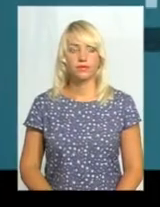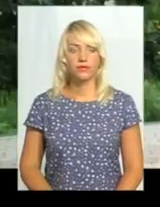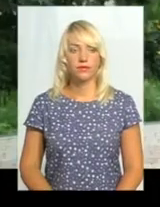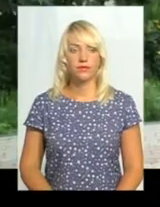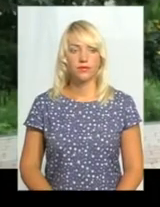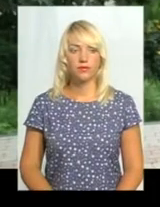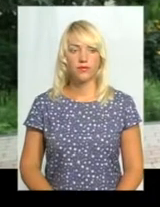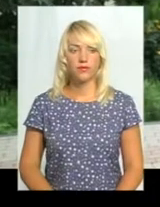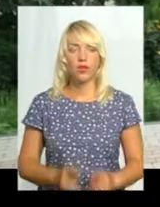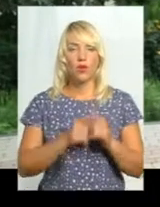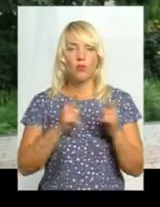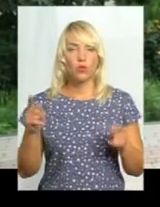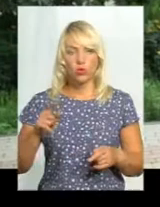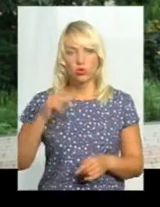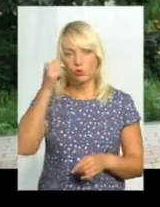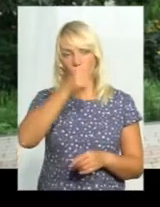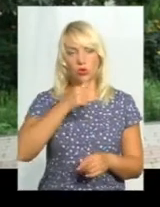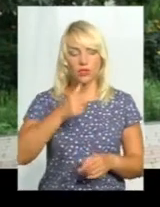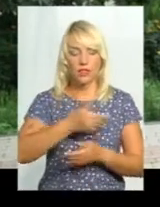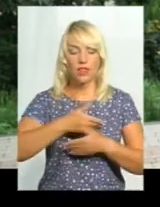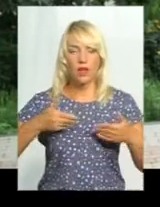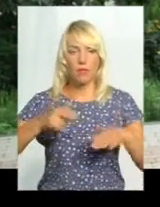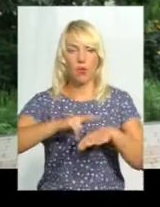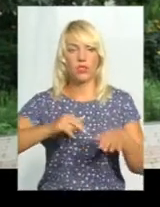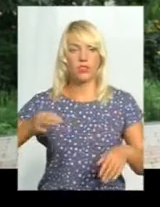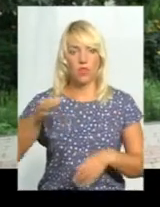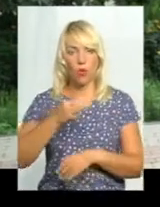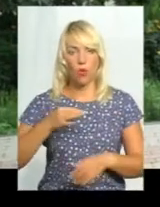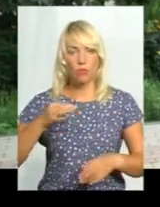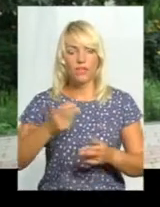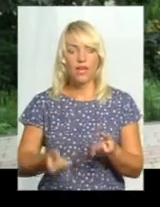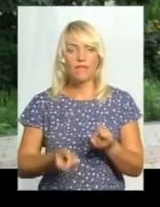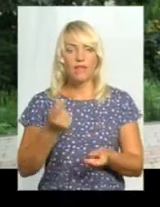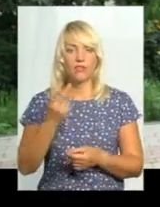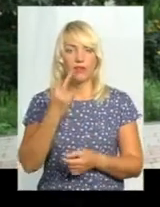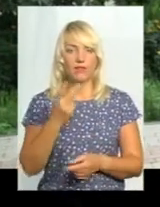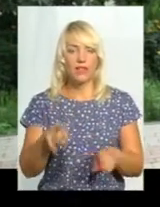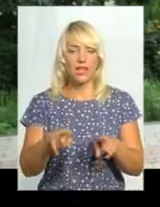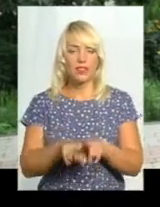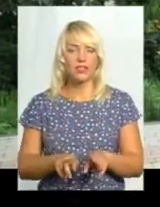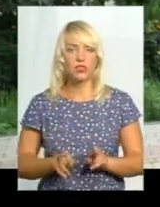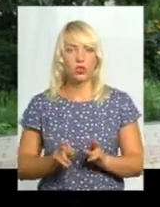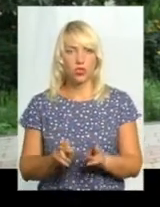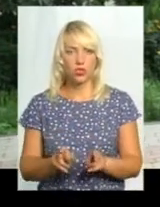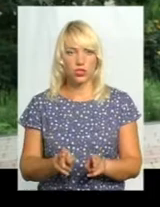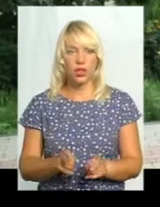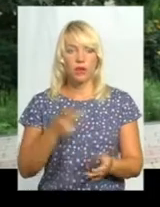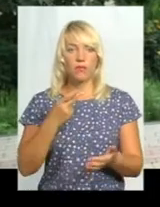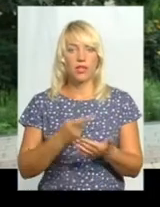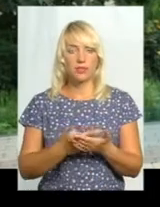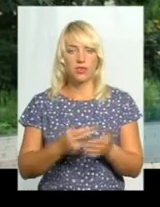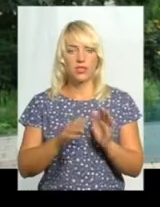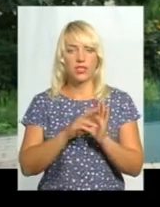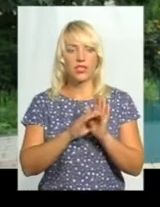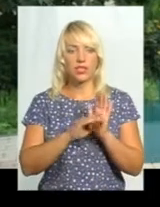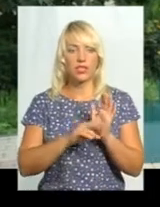В поточному році нами, тобто поліції в області, виявлено два таких злочина, передбачені з тезю 49,